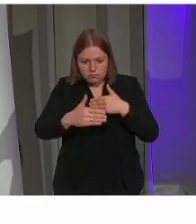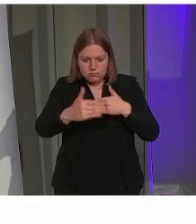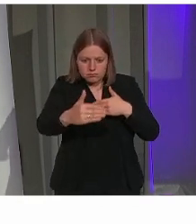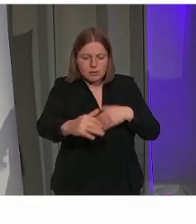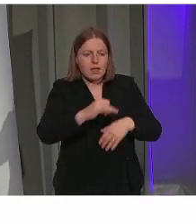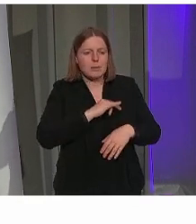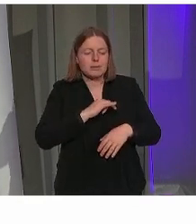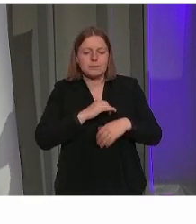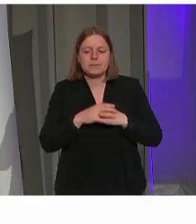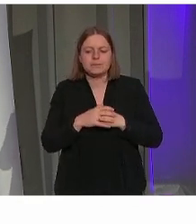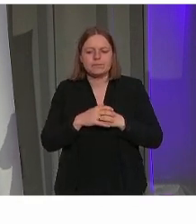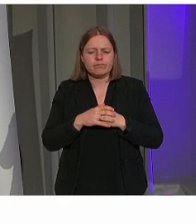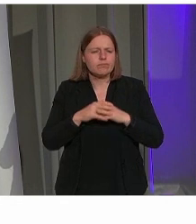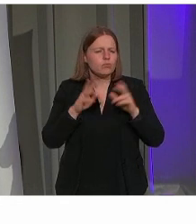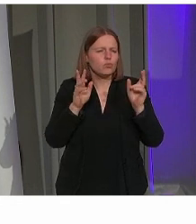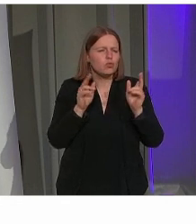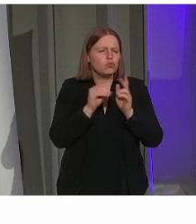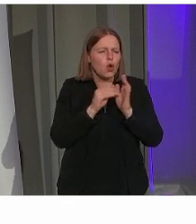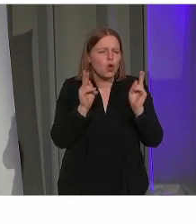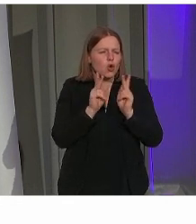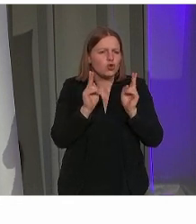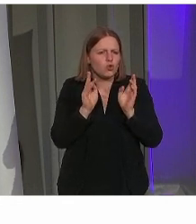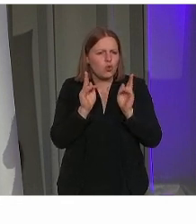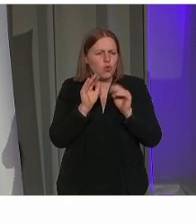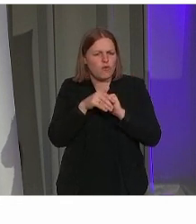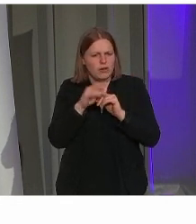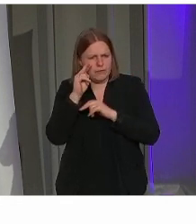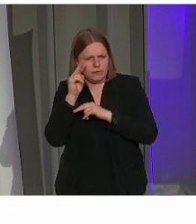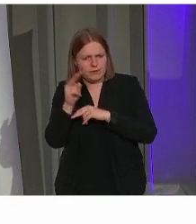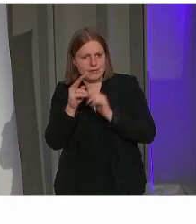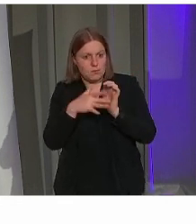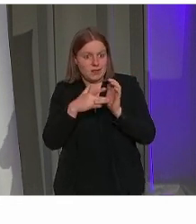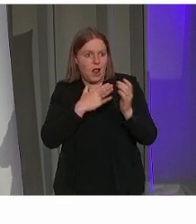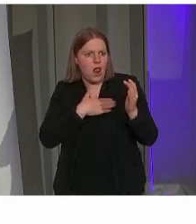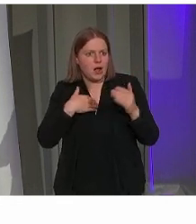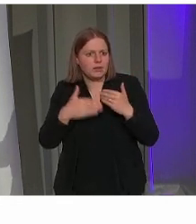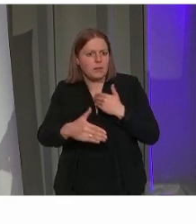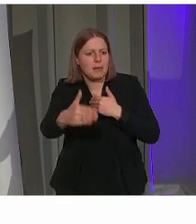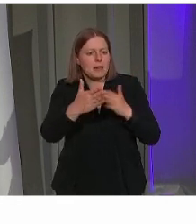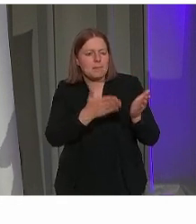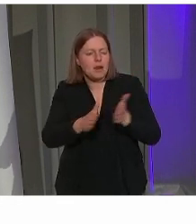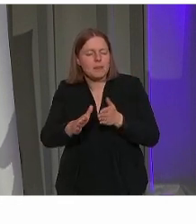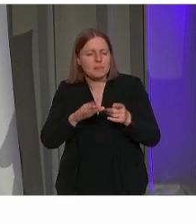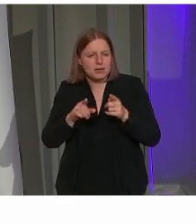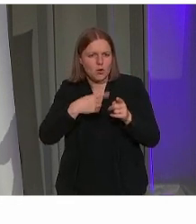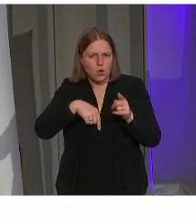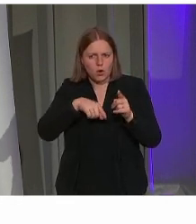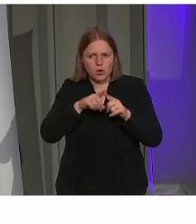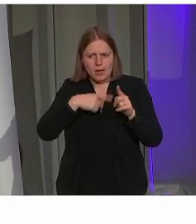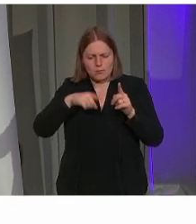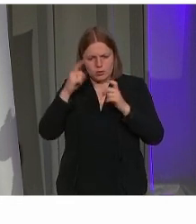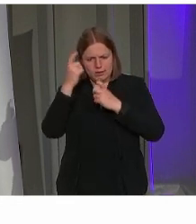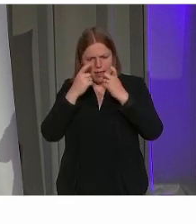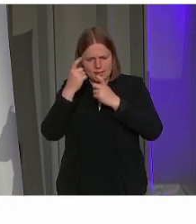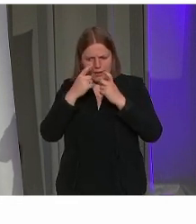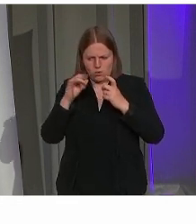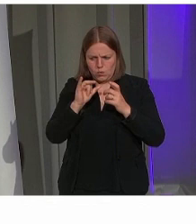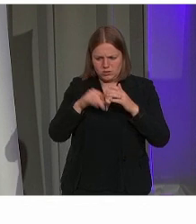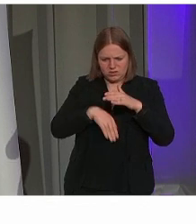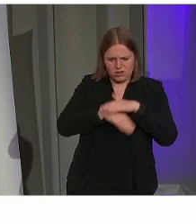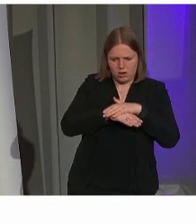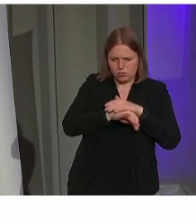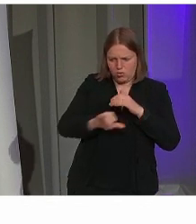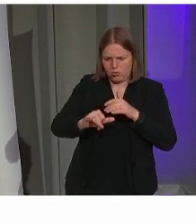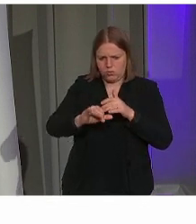Nog eventjes naar visie, want het is een lange termijn plan. Dat betekent dat we ook nadenken over van waaruit willen we vertrekken. Ik ga niet